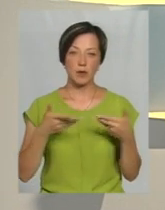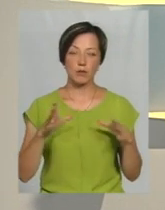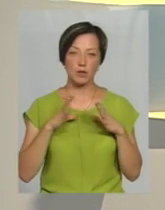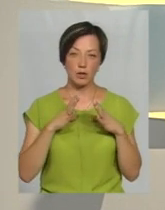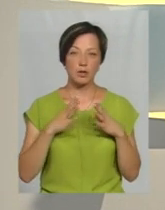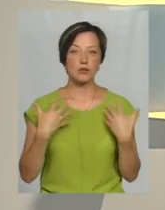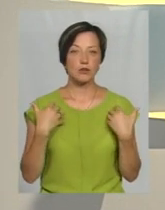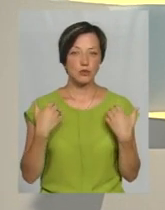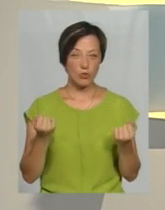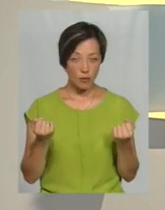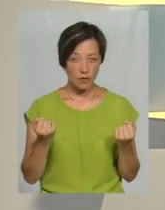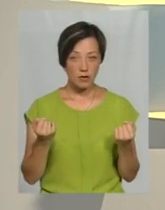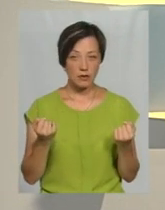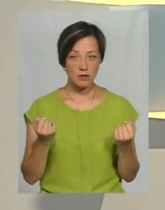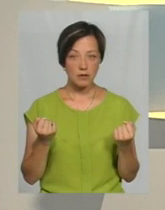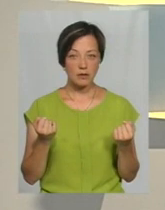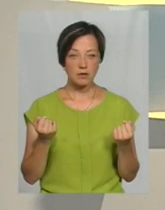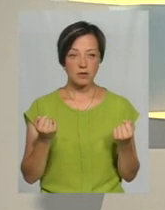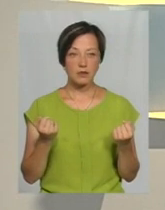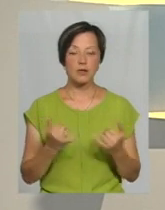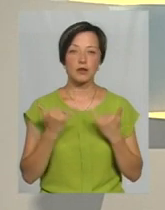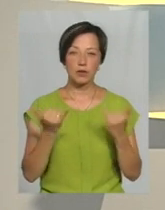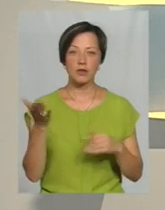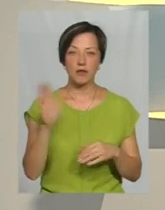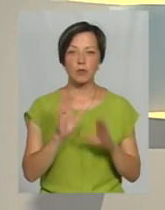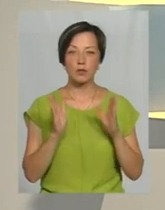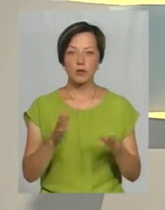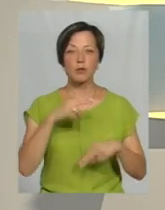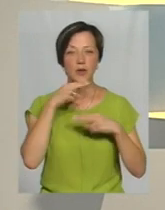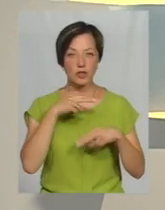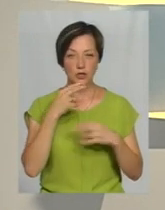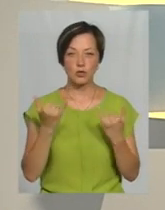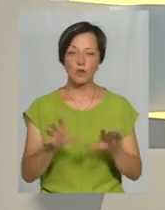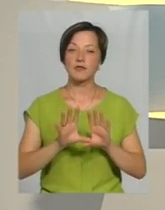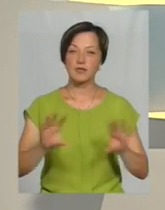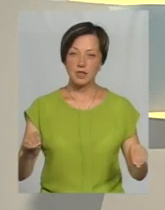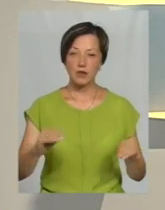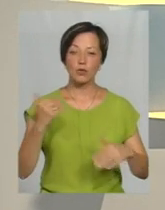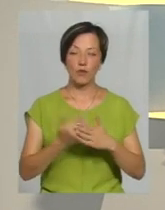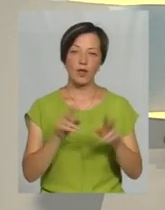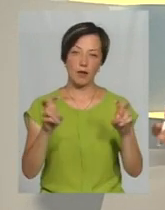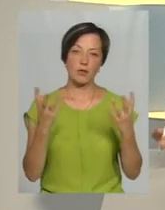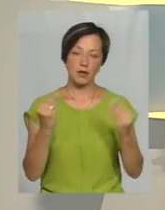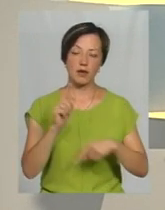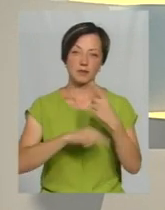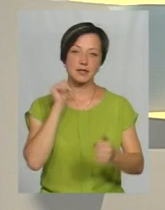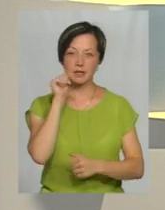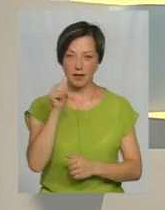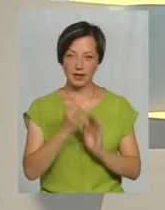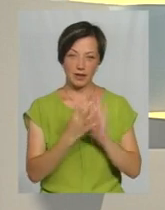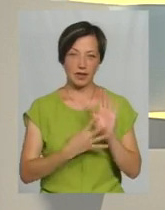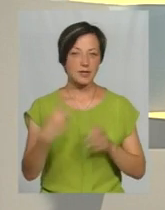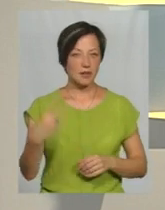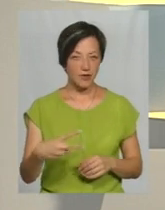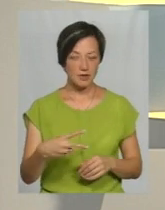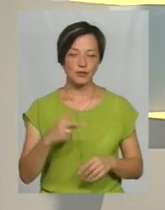безпечні і здоров'я. Для того, давайте будемо пильніші. На сьогодні все. З новою темою дня. Зустрінемося завтра о 19